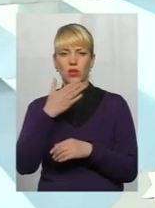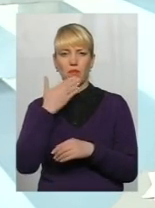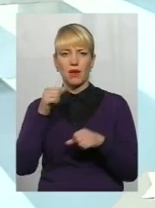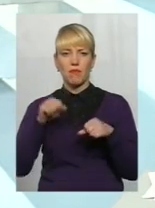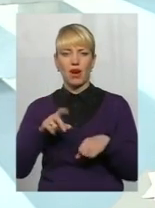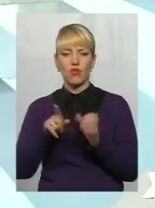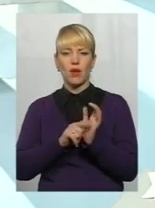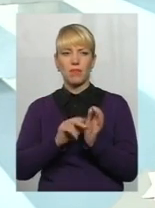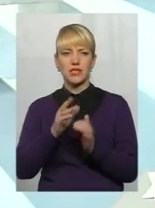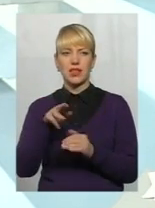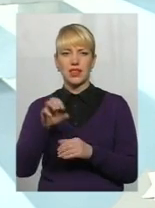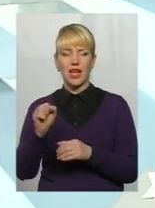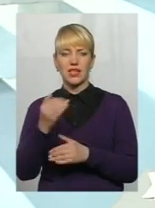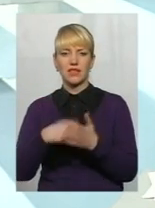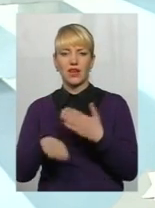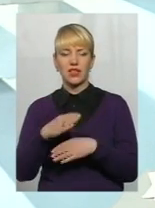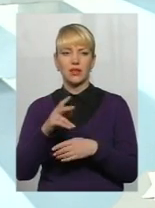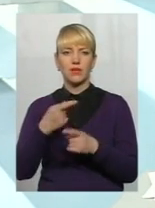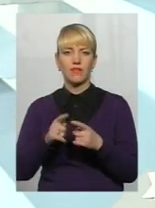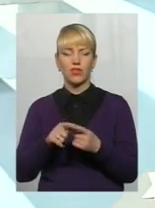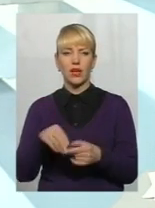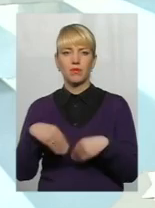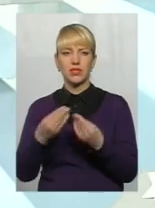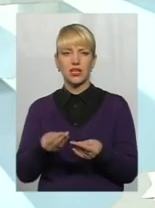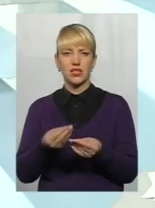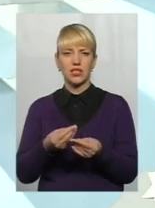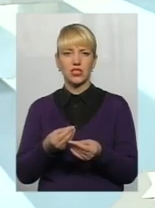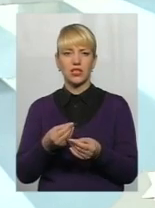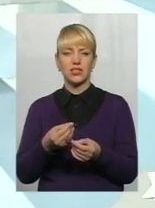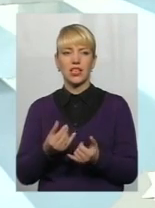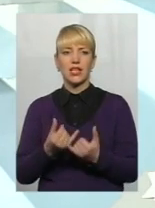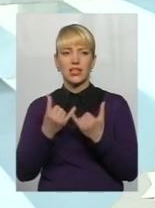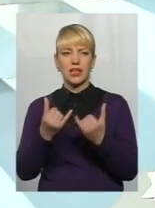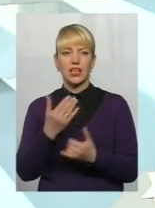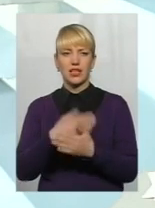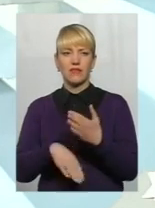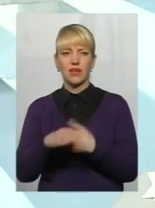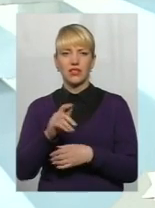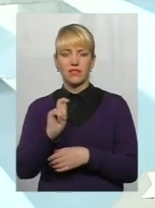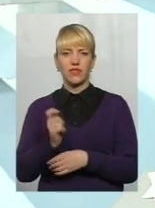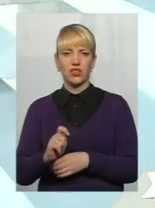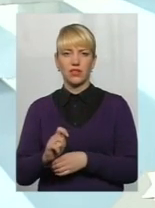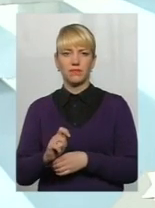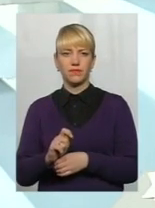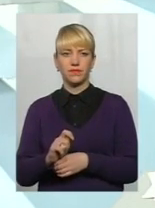пенсію та інвалідам. І вона призначається для інвалідів війни.